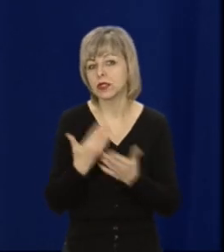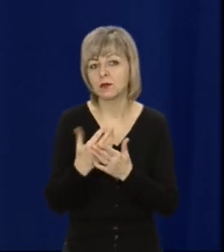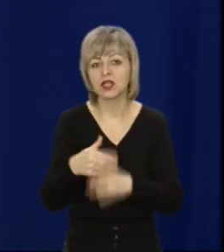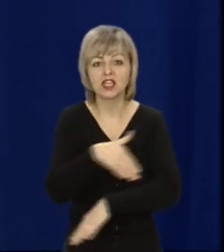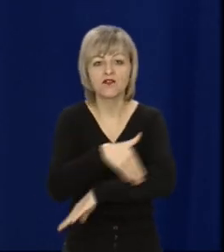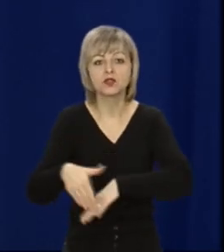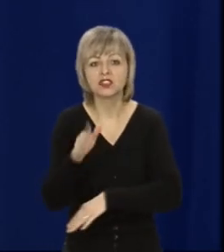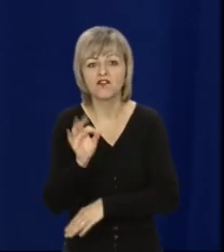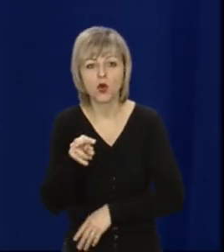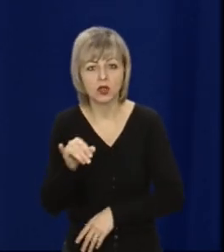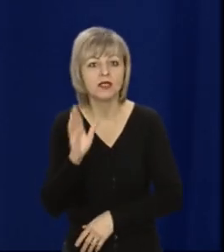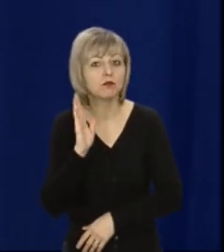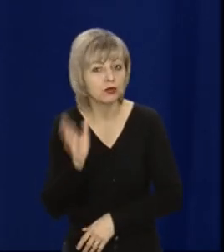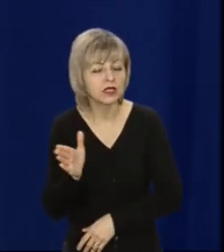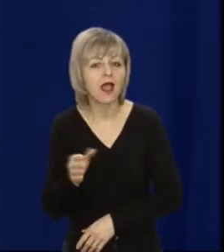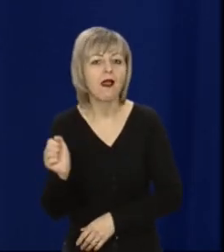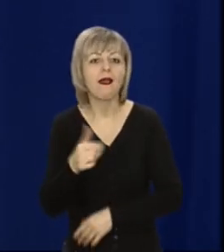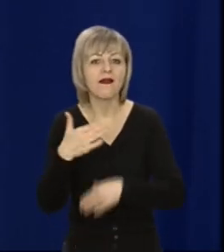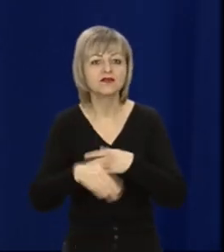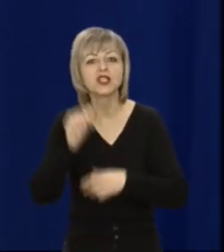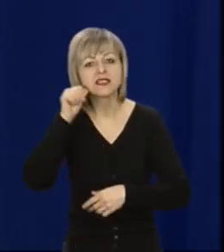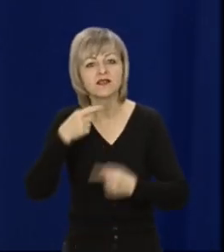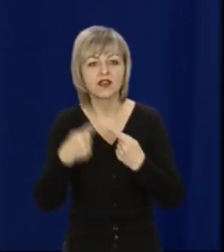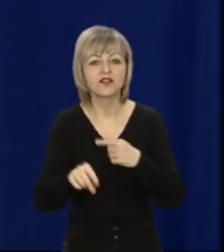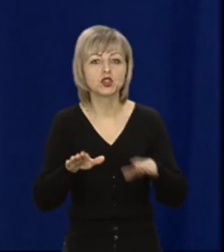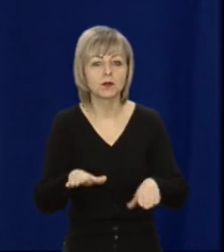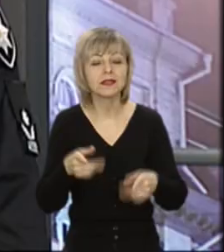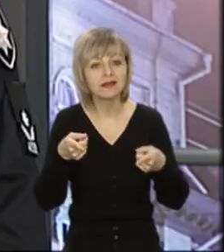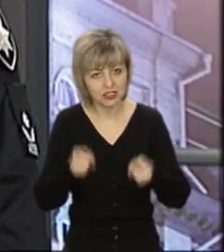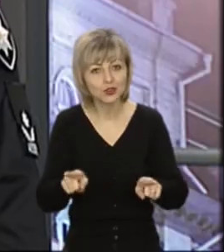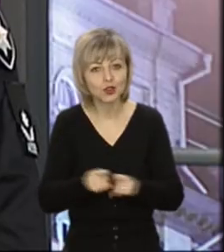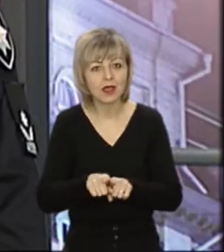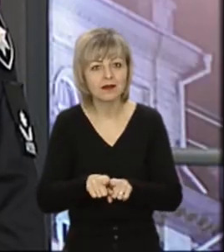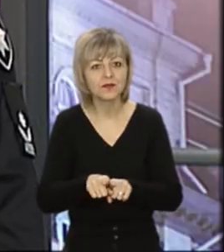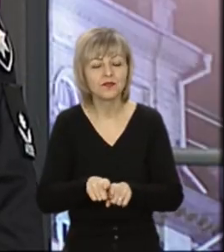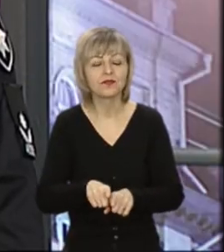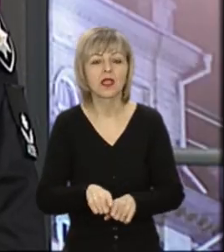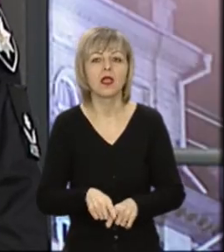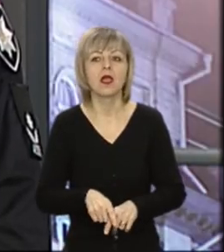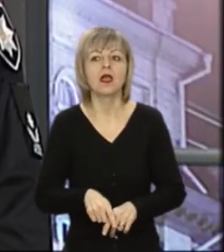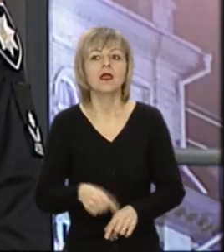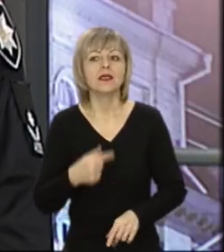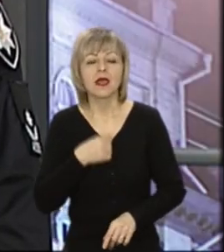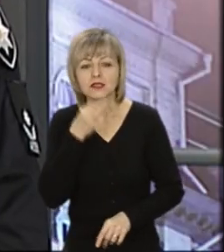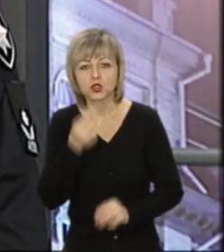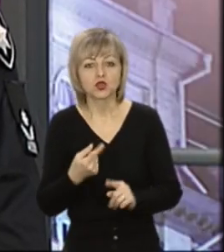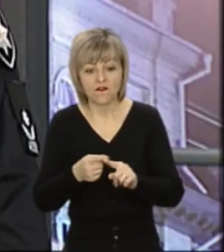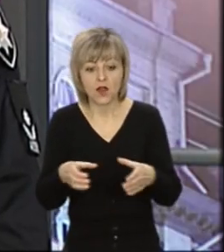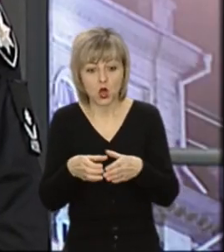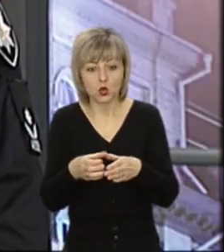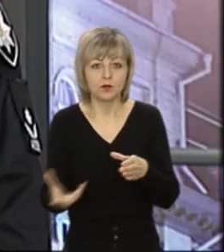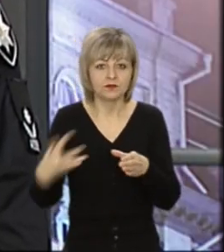на проспекті Волі вона буде, а вже завтра в іншому місці. Чи дійсно так? Ну, дивіться, цю групу, я сказав, включають